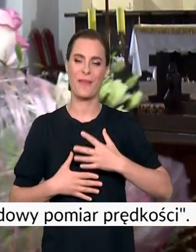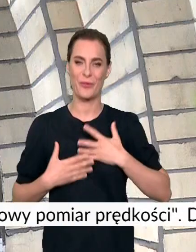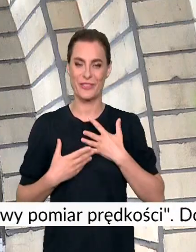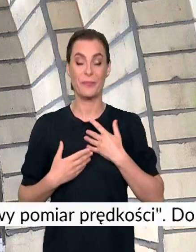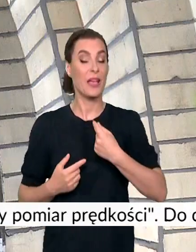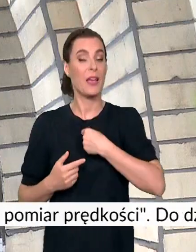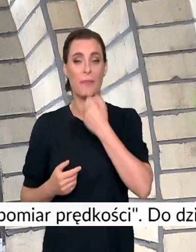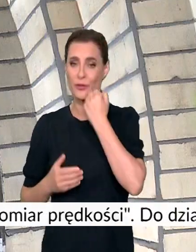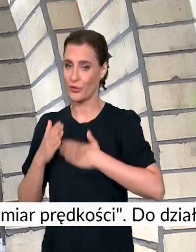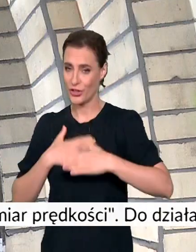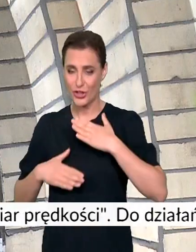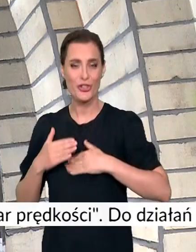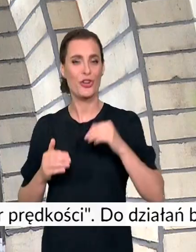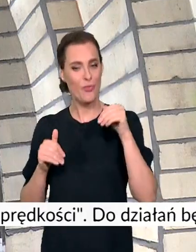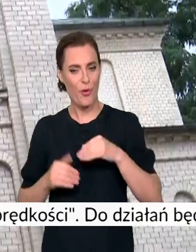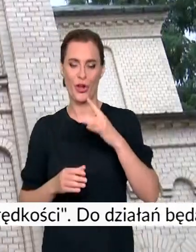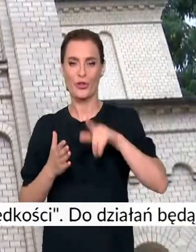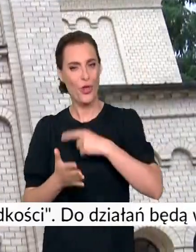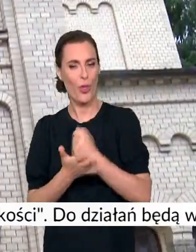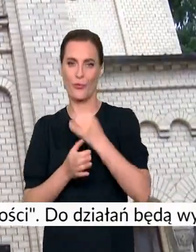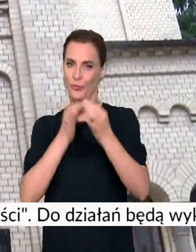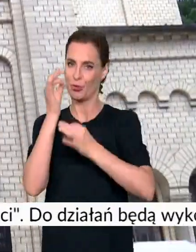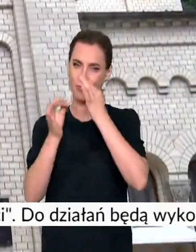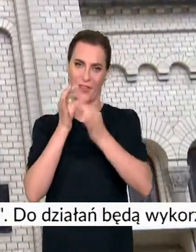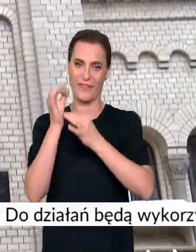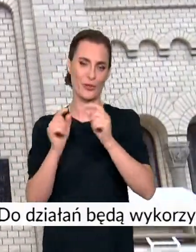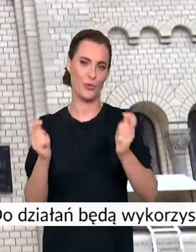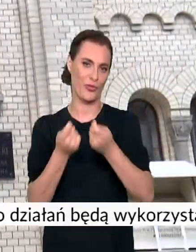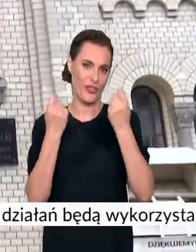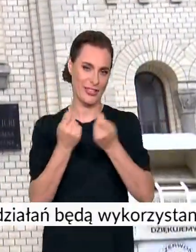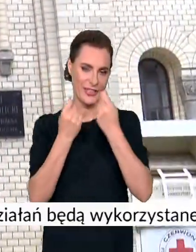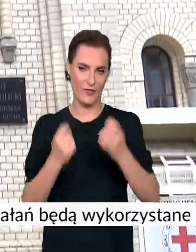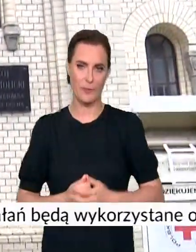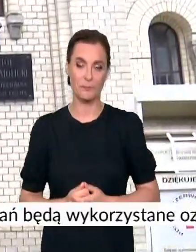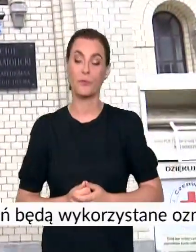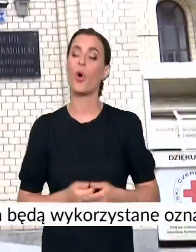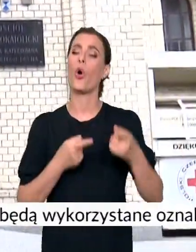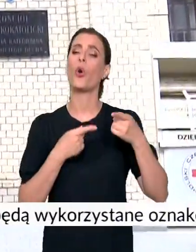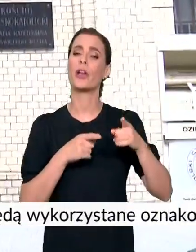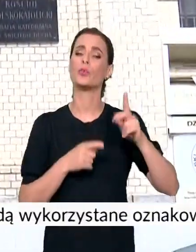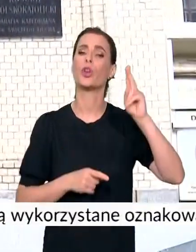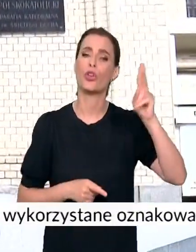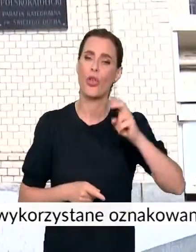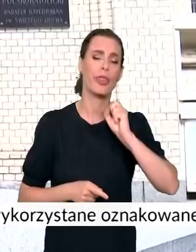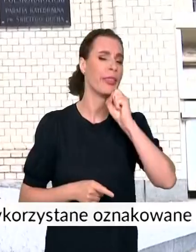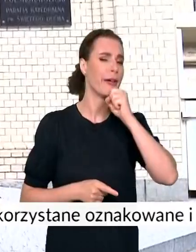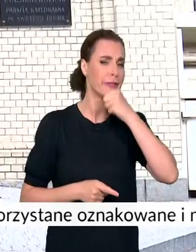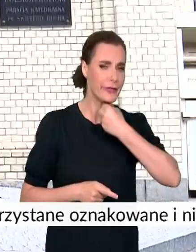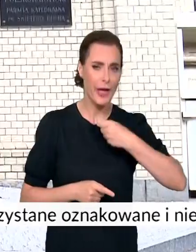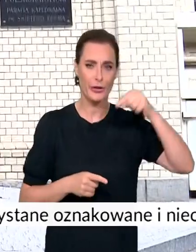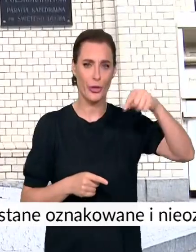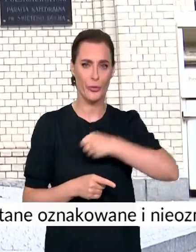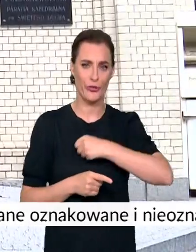Bardzo się cieszę, że znowu mam okazję wziąć udział w festiwalu. Festiwal organizuje najstarsza i znamienita